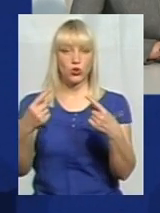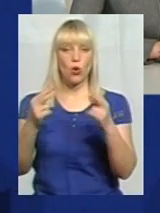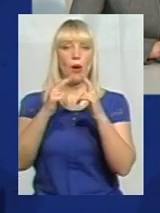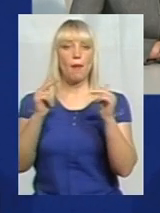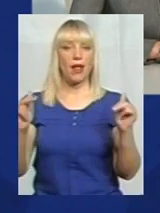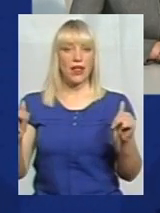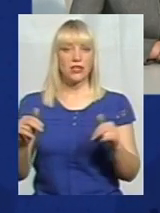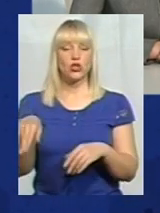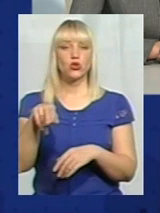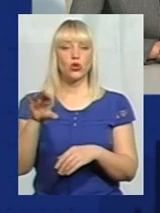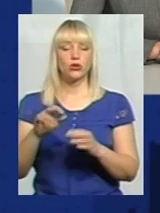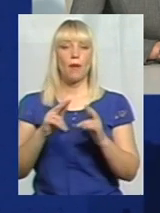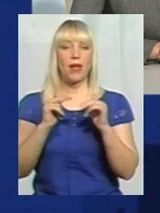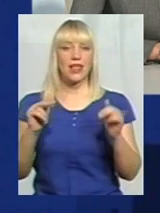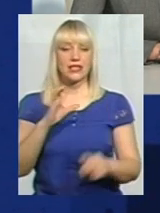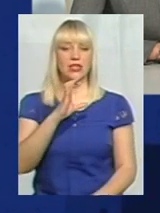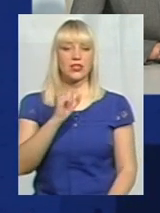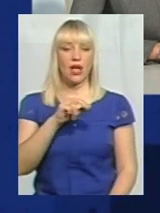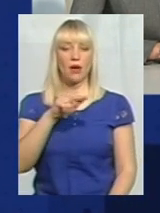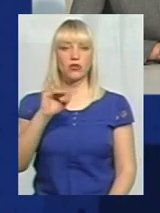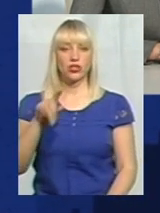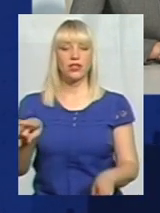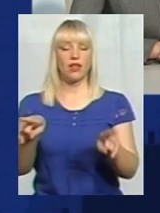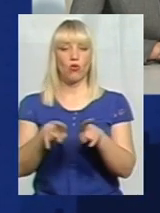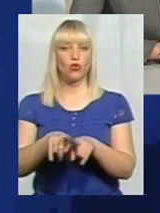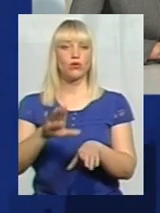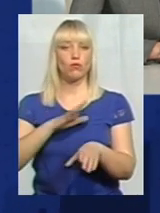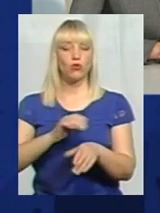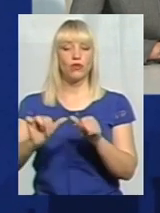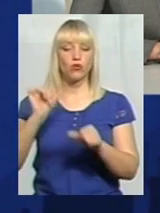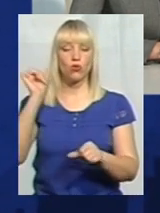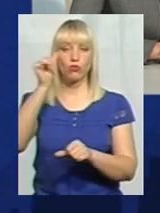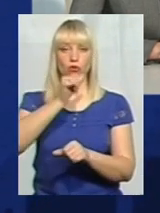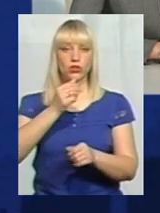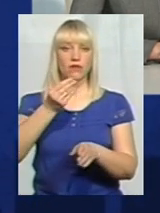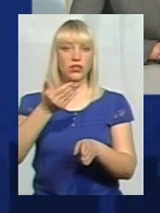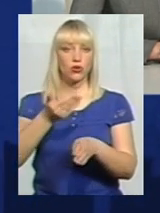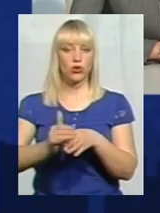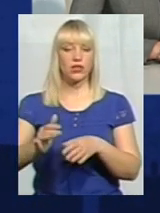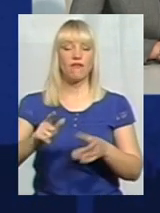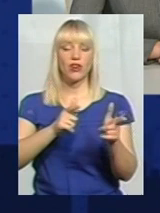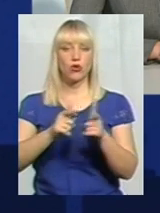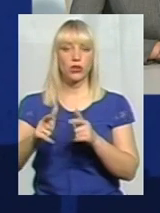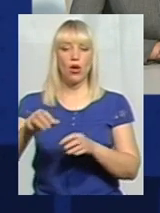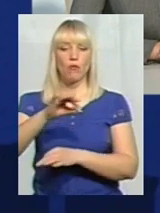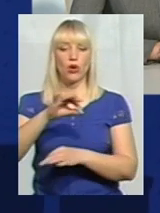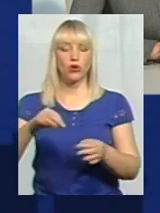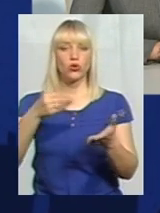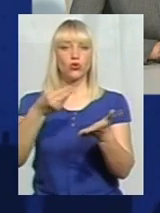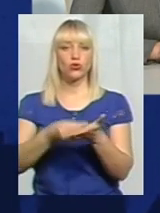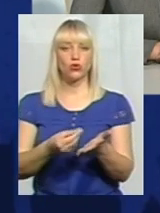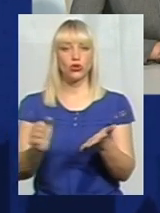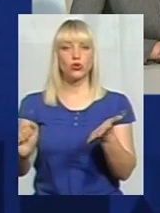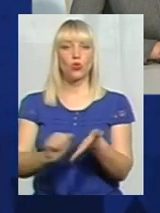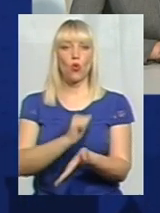палацу в Самчиках також в тому році були виділені кошти на вигідне проєкту коштно-арисної документації